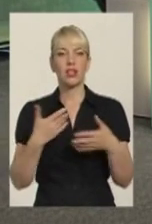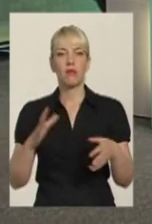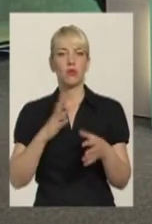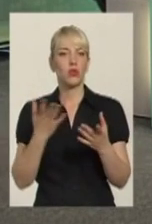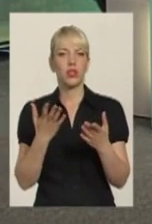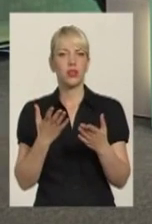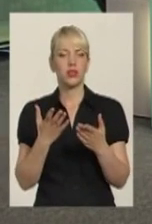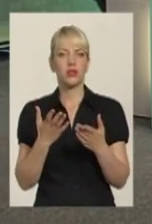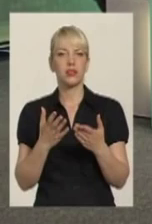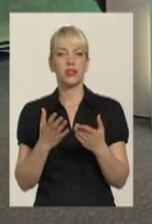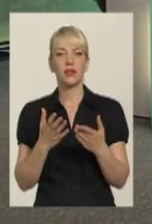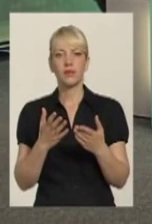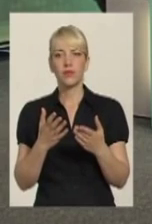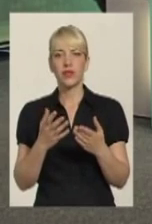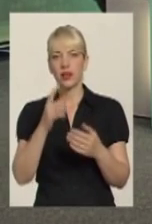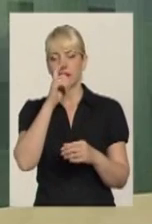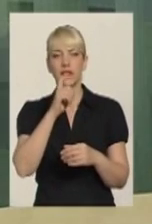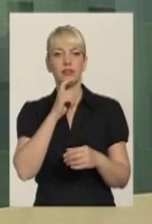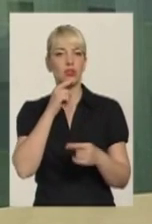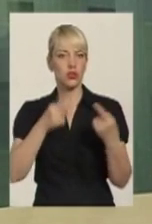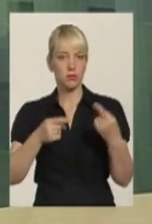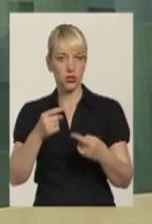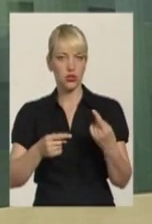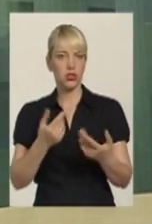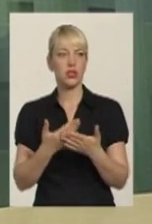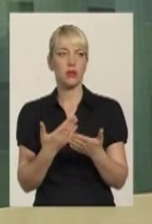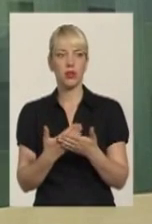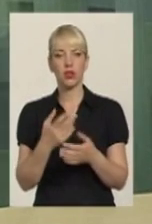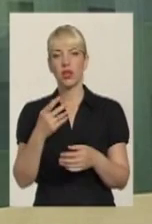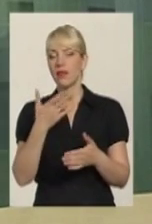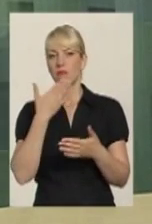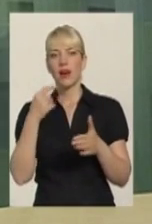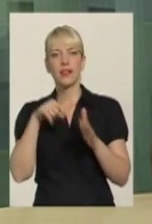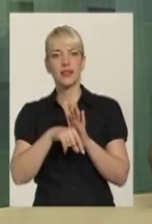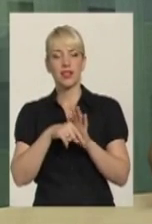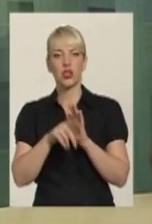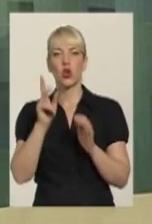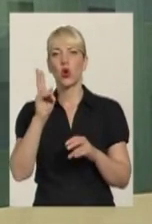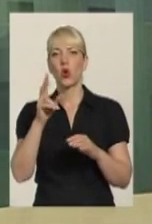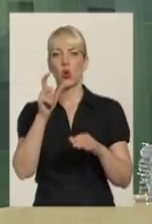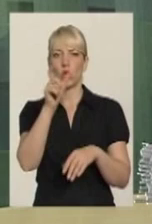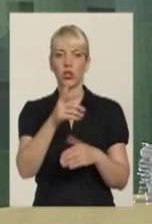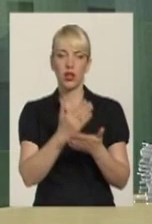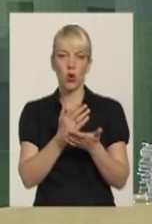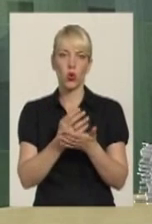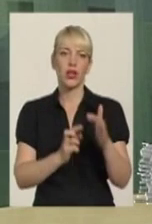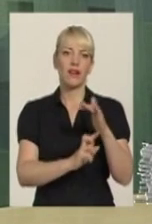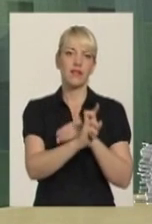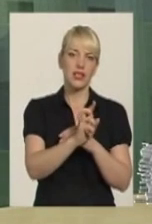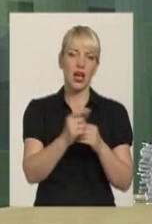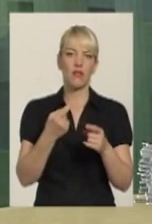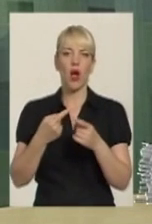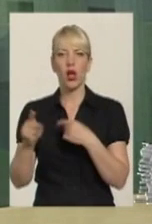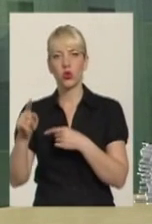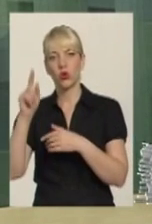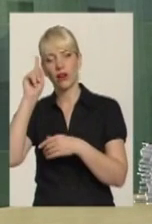якісь розбіжності. Це не має значення, якщо людина ходить в синагогу, а друга людина ходить в церкву. Ми розуміємо, що